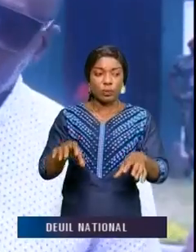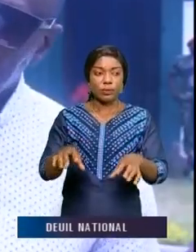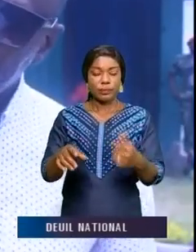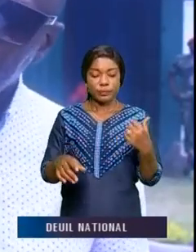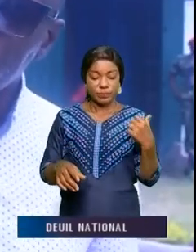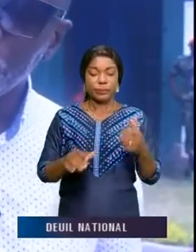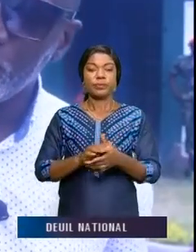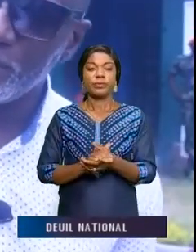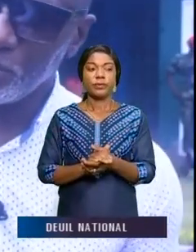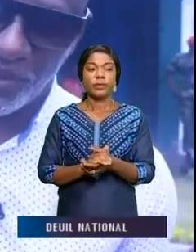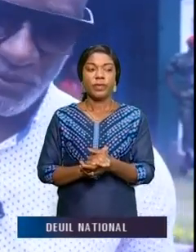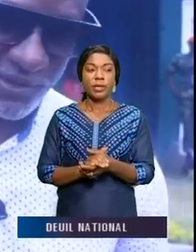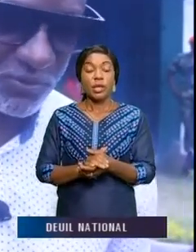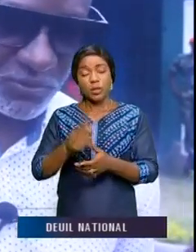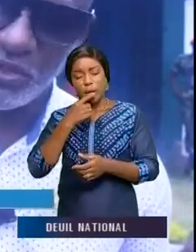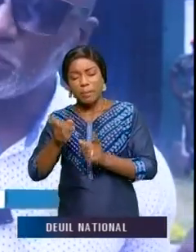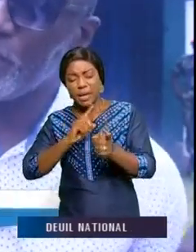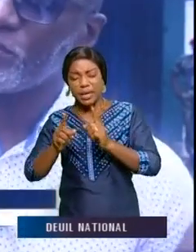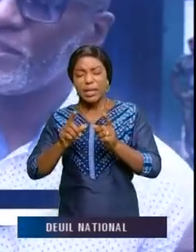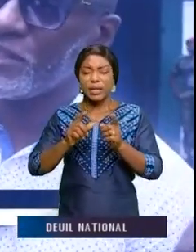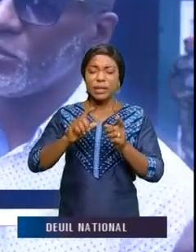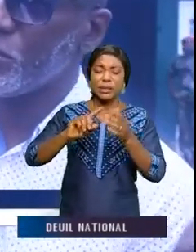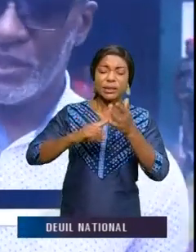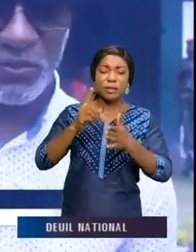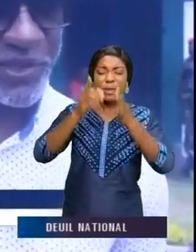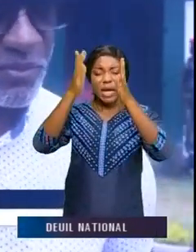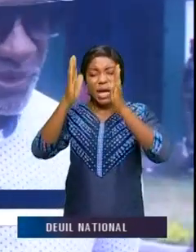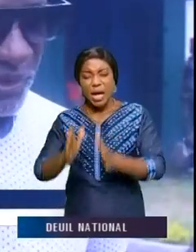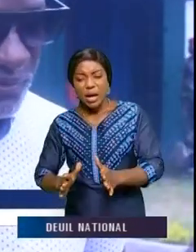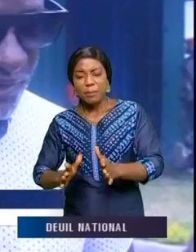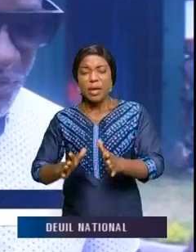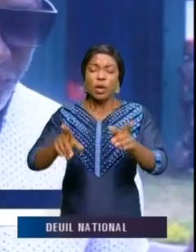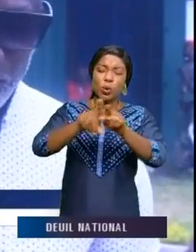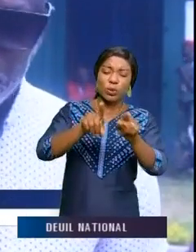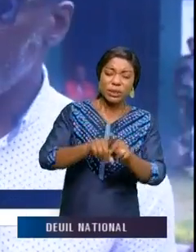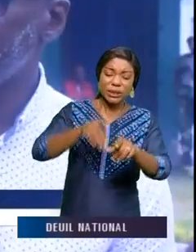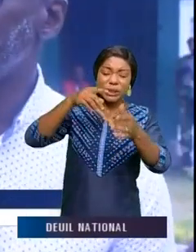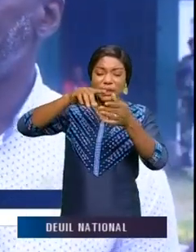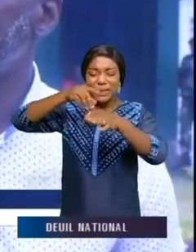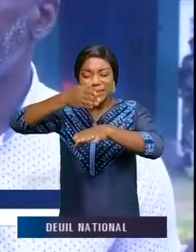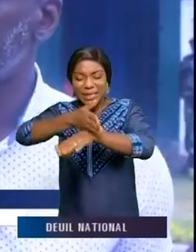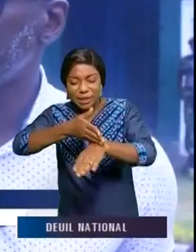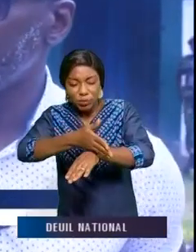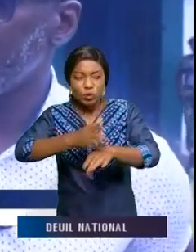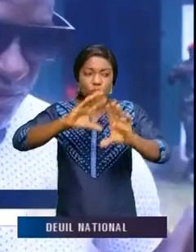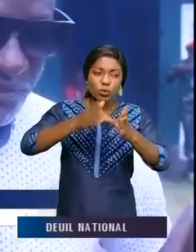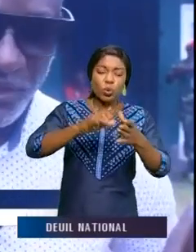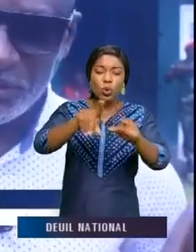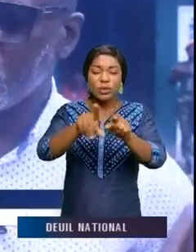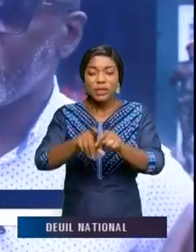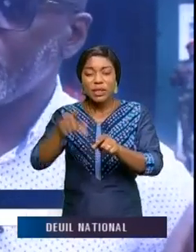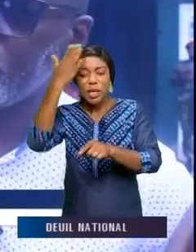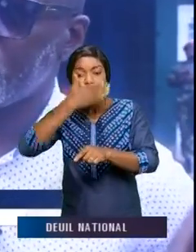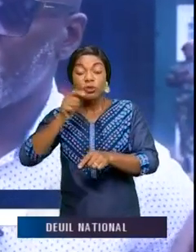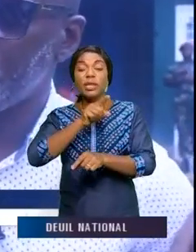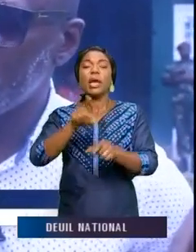la nature, je ne pas seulement des arbres, je parle aussi du sous-sol, je parle aussi des animaux. Et toute cette beauté, toute cette richesse qui est un petit peu banalisée aujourd'hui et qui mérite